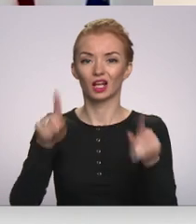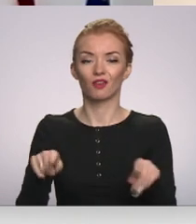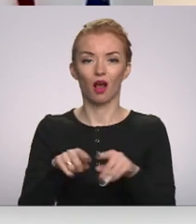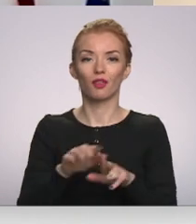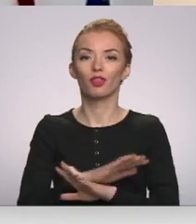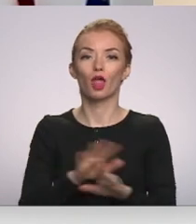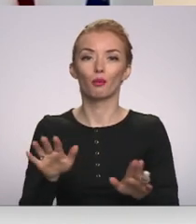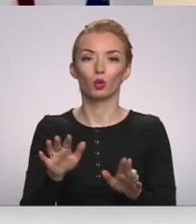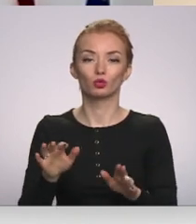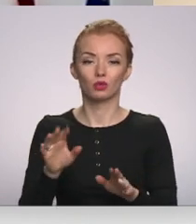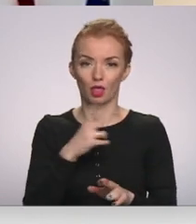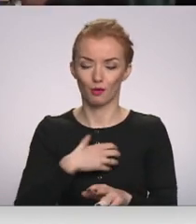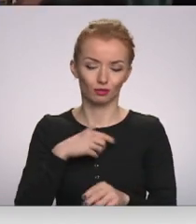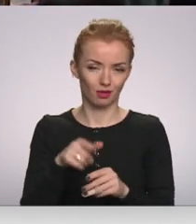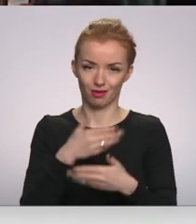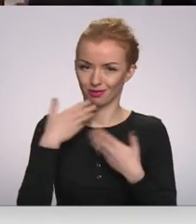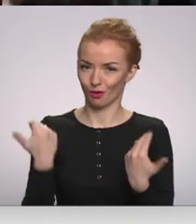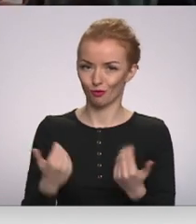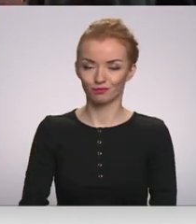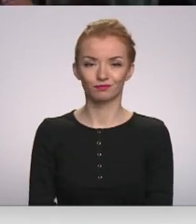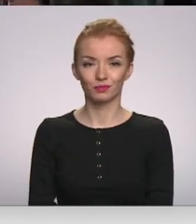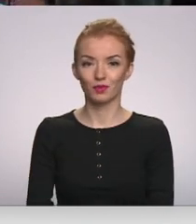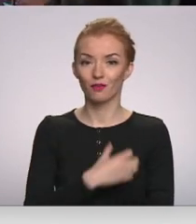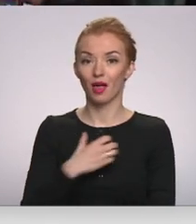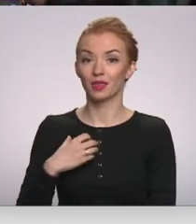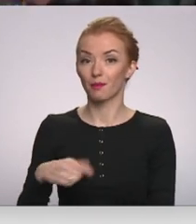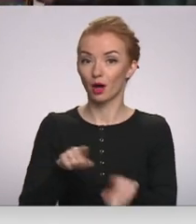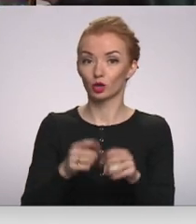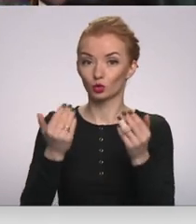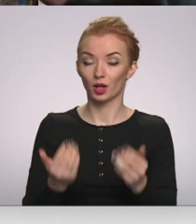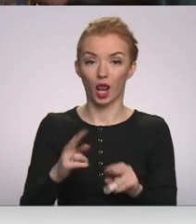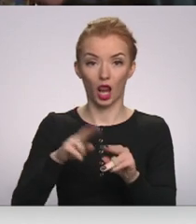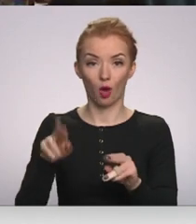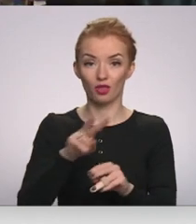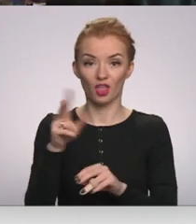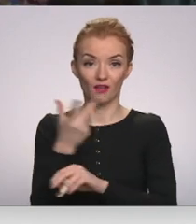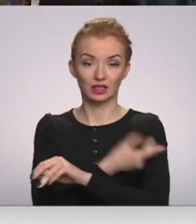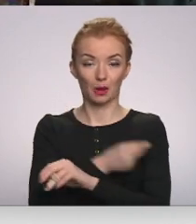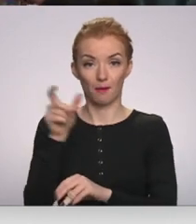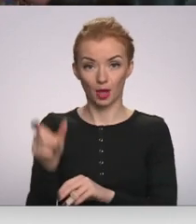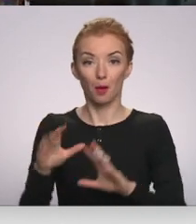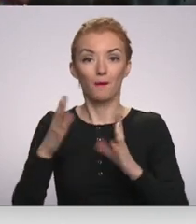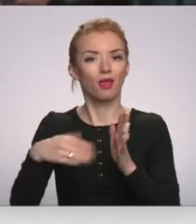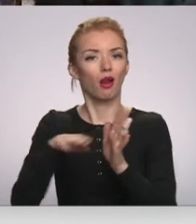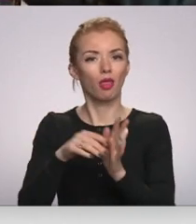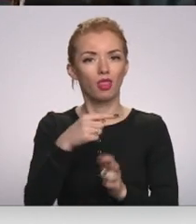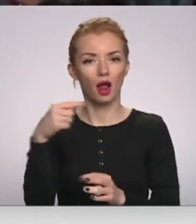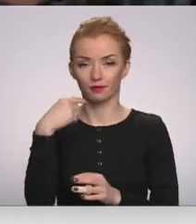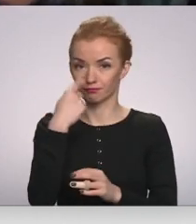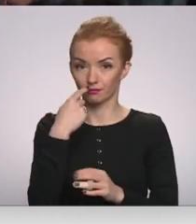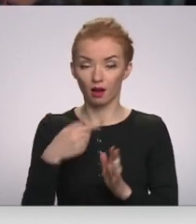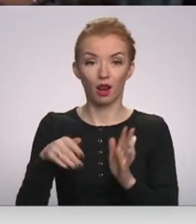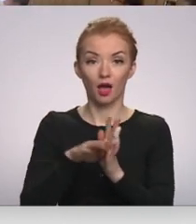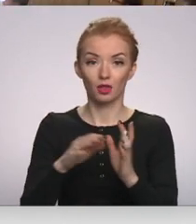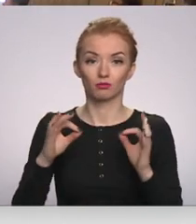nebūs vairs nepieciešamījums. Valdība šodien arī lēma ļauti nevakcinētām personām, bet ar negatīviem testiem klātienē